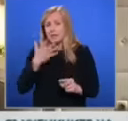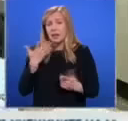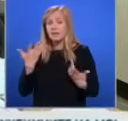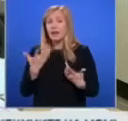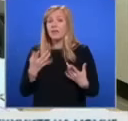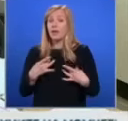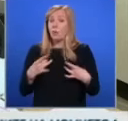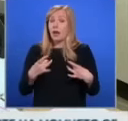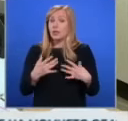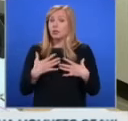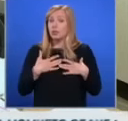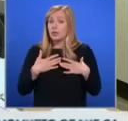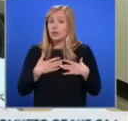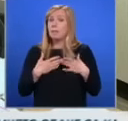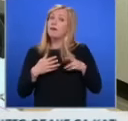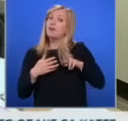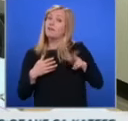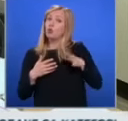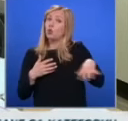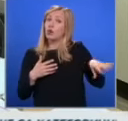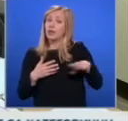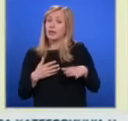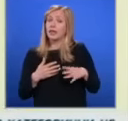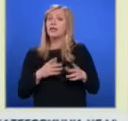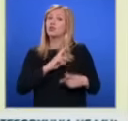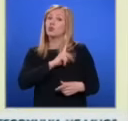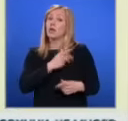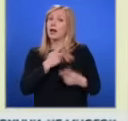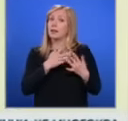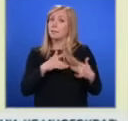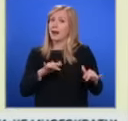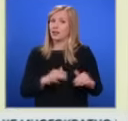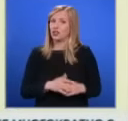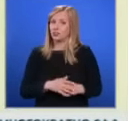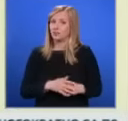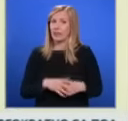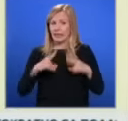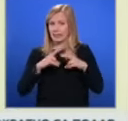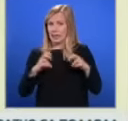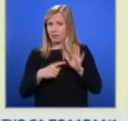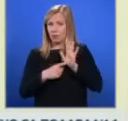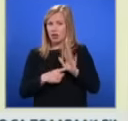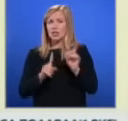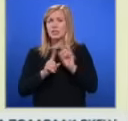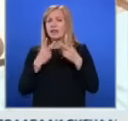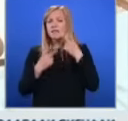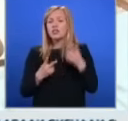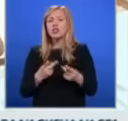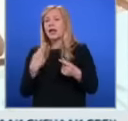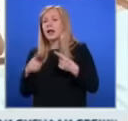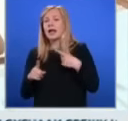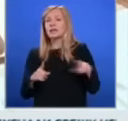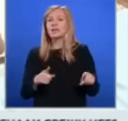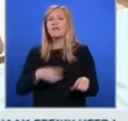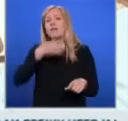социална мрежа, които са по-популярни сред деца. Изследването показва, че не се забелязва особена разлика в навиците